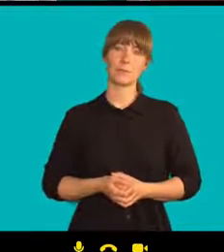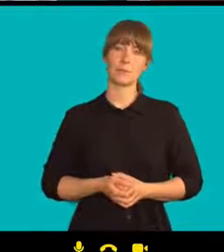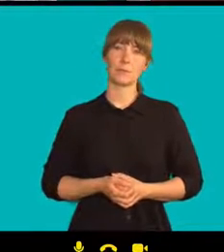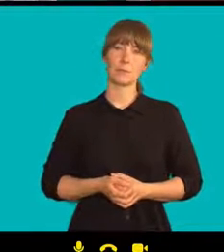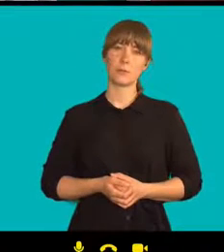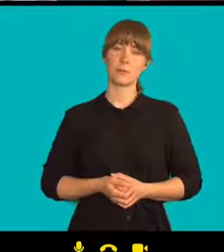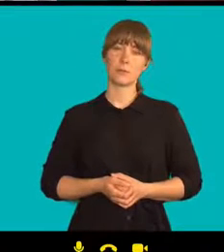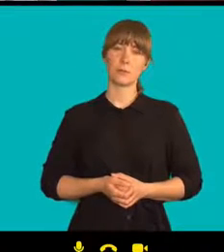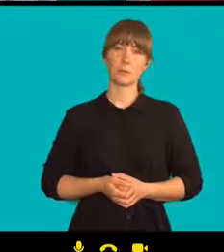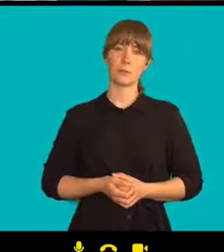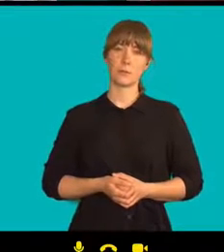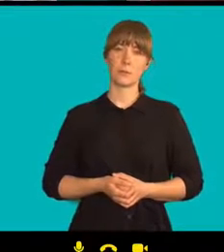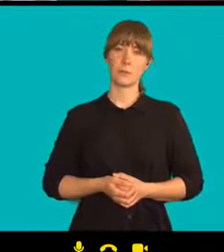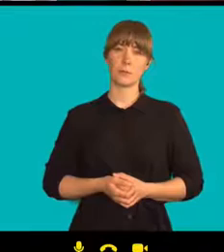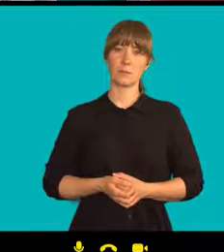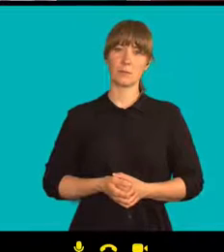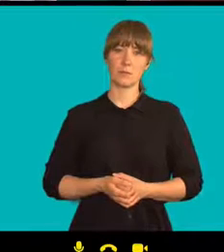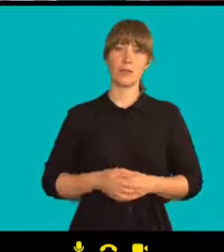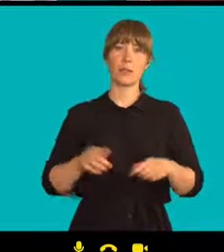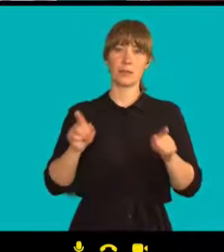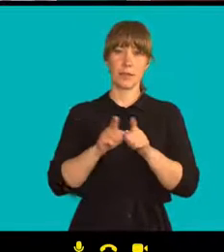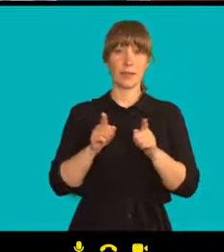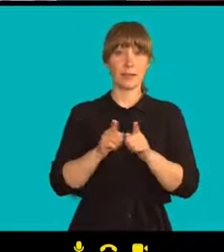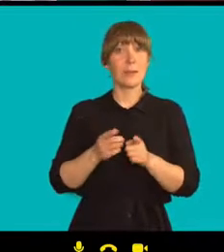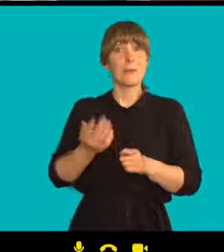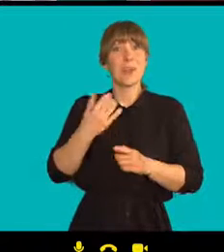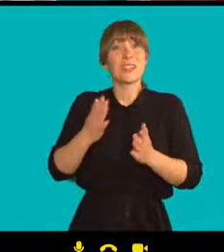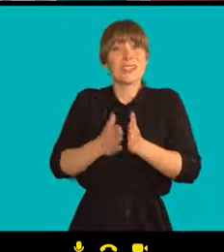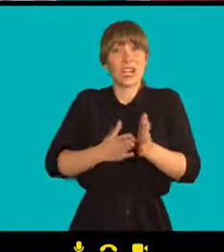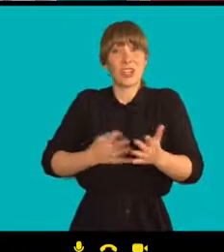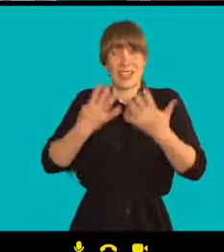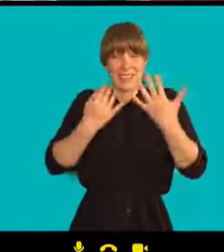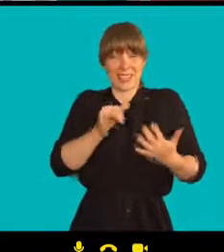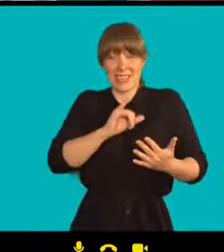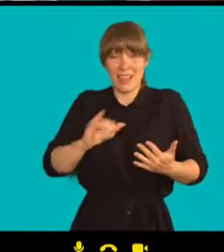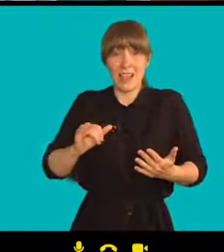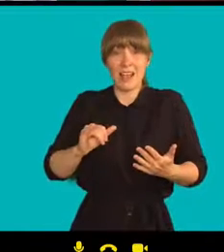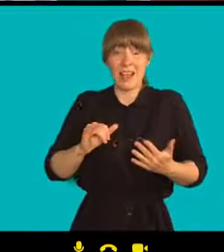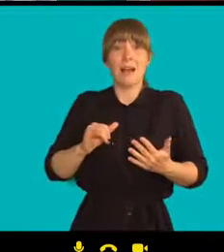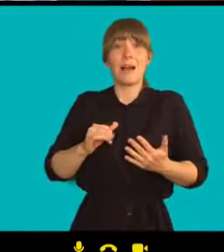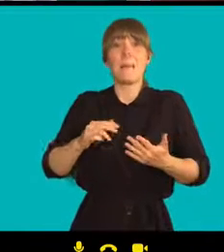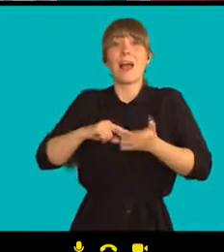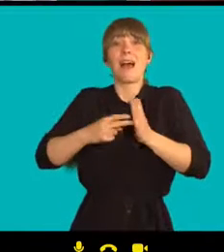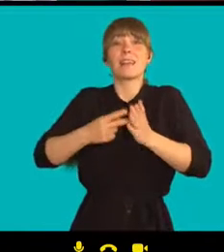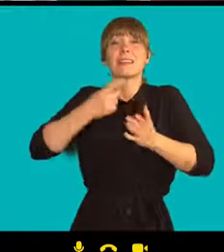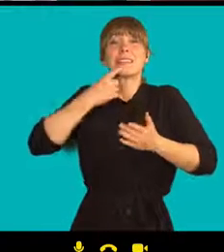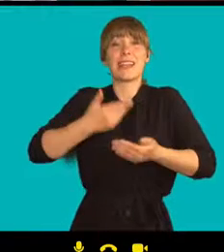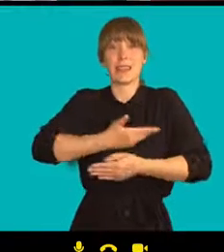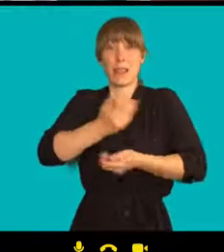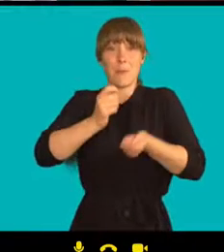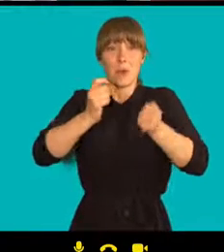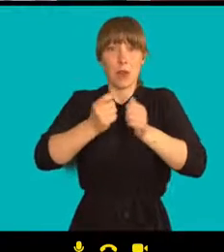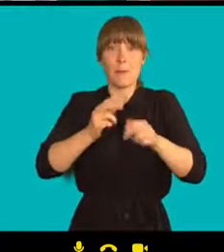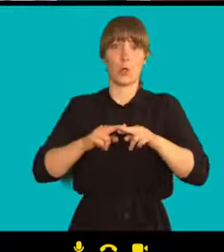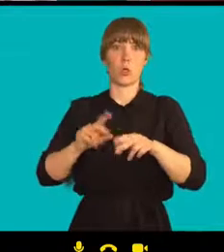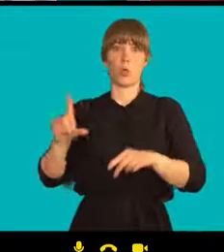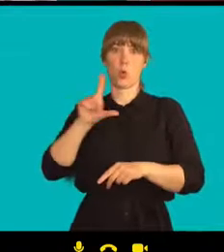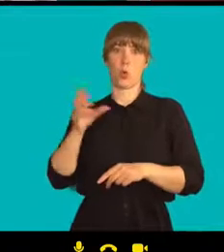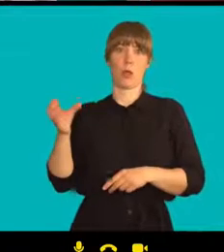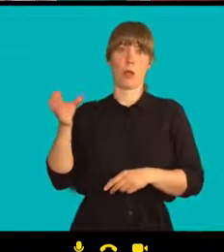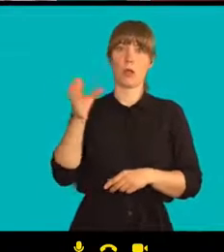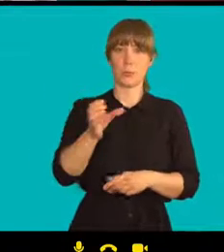tenhle proces byl tenkrát přerušen v roce 94, když Lukášeku se vstali k moci. Ale teď, minulé leto, lidé začaly,